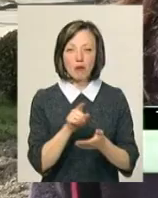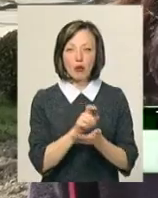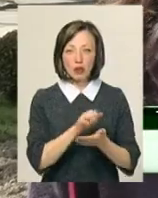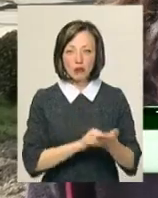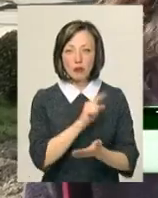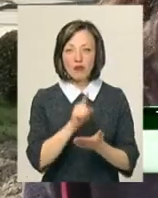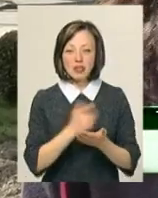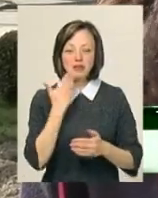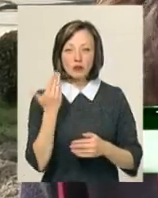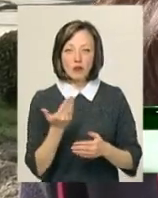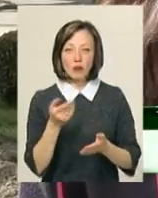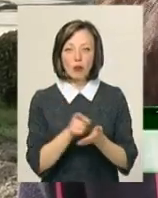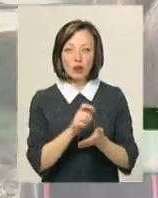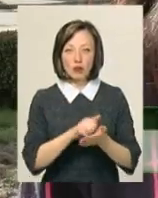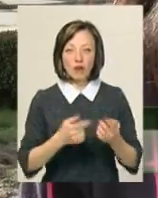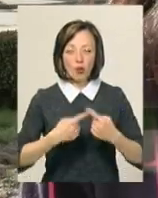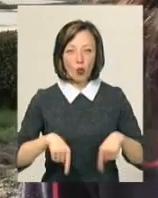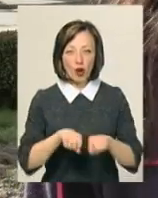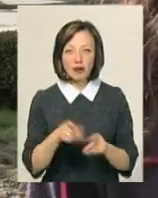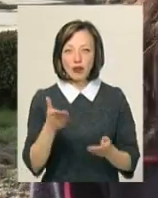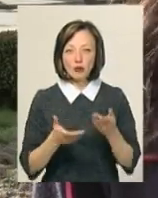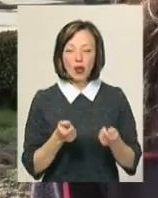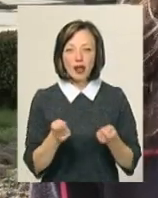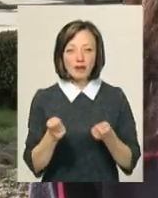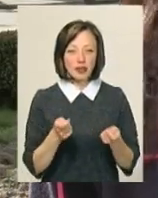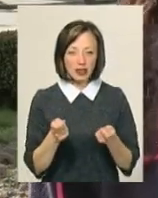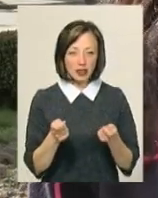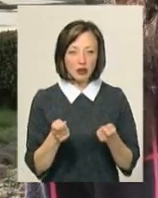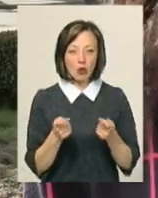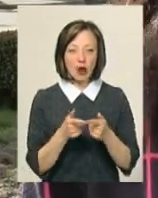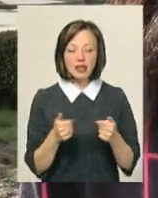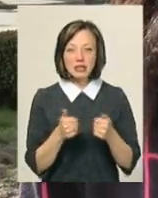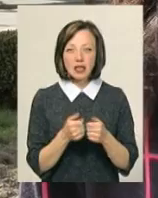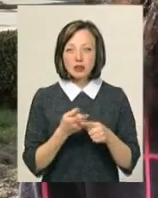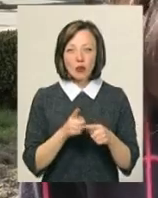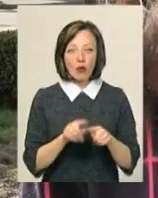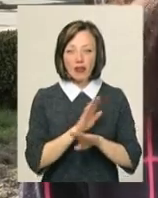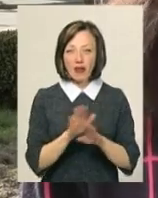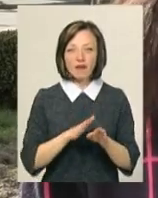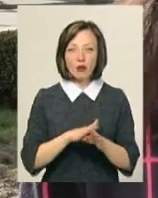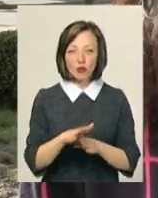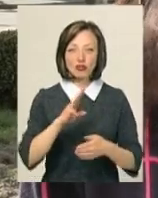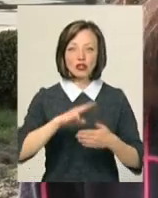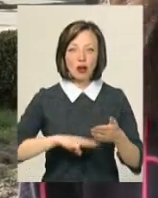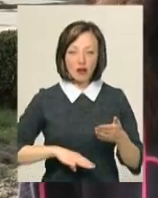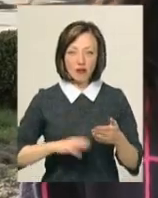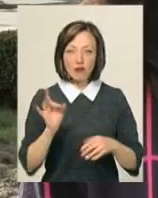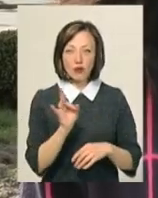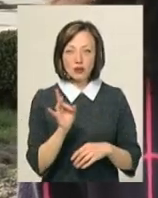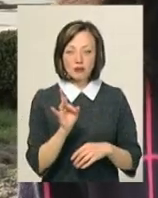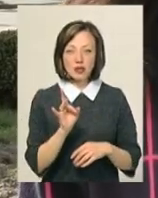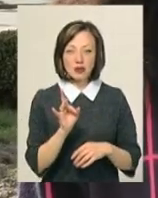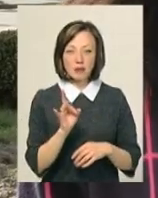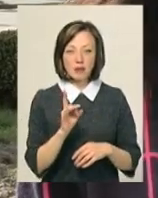повинні звітувати до податкових органів. Якщо керівники організації цього не виконують, то накладається штраф в розмірі